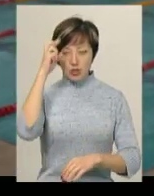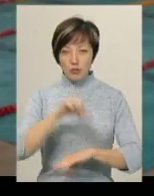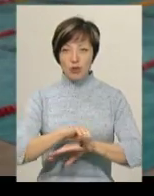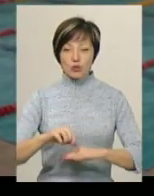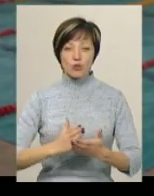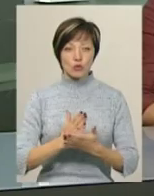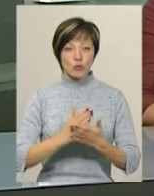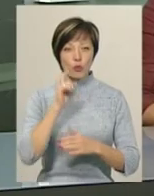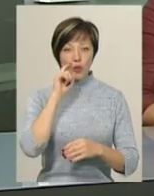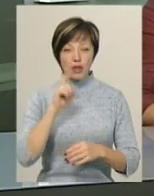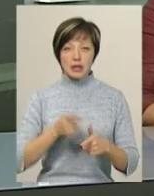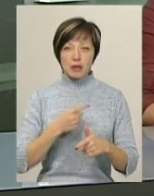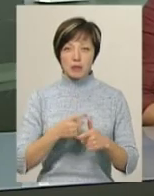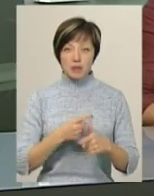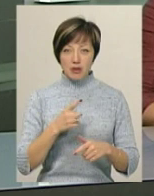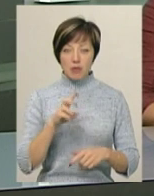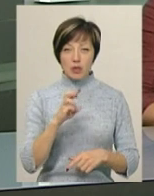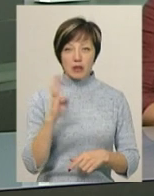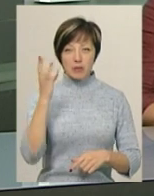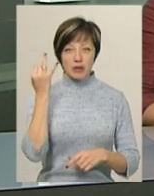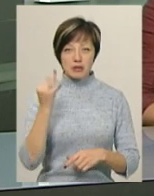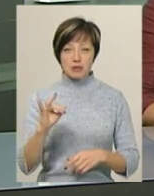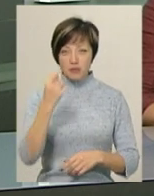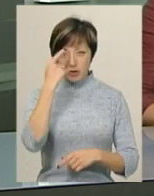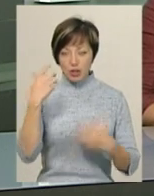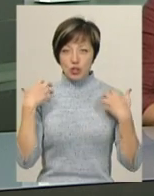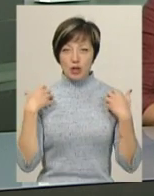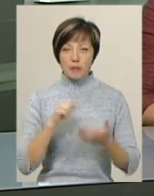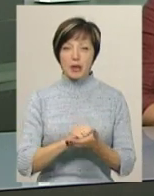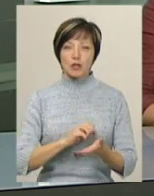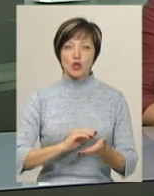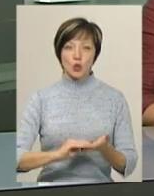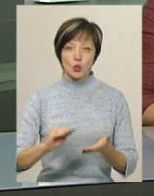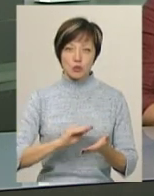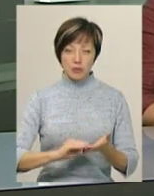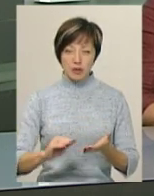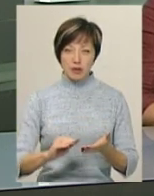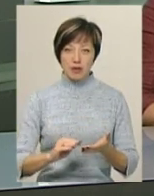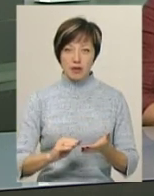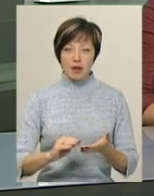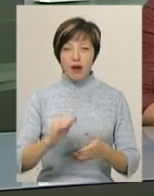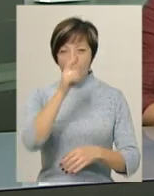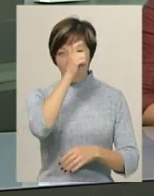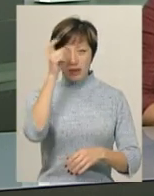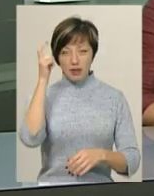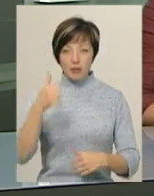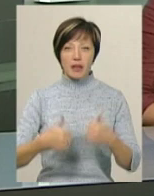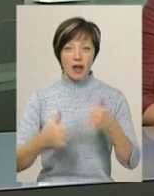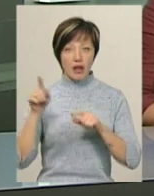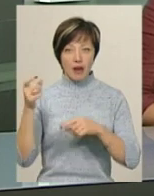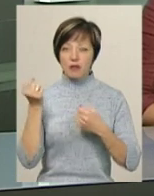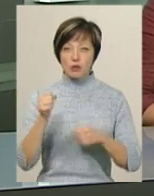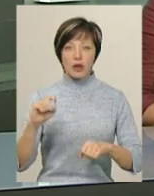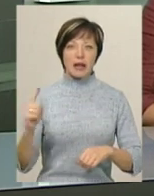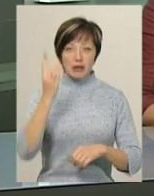прикордонної служби України імені Богдана Хмельницького, повідомляє начальник прес-служби академії Володимир Захарчук, а на іграх нескорених він єдиний